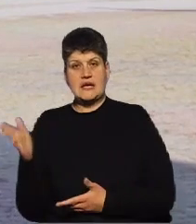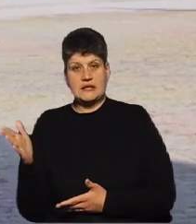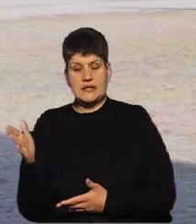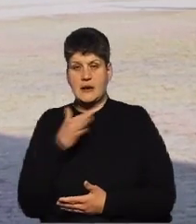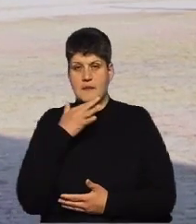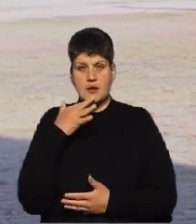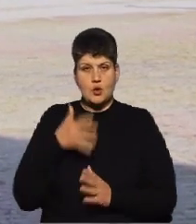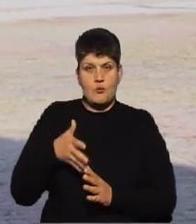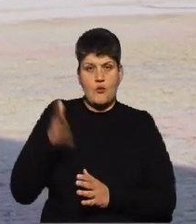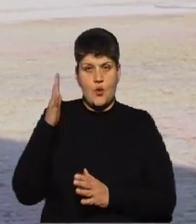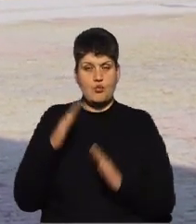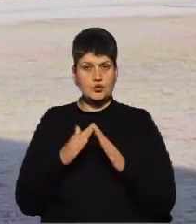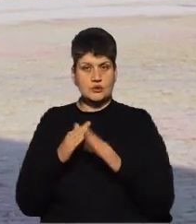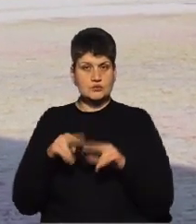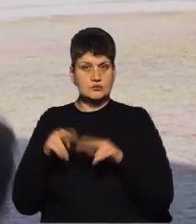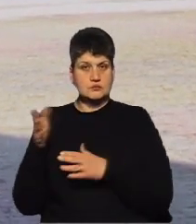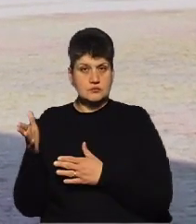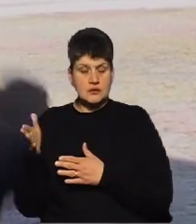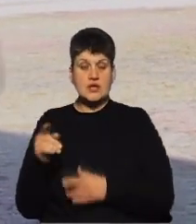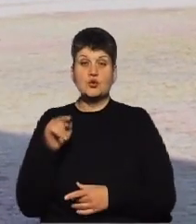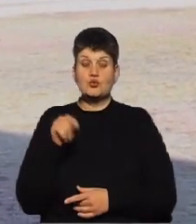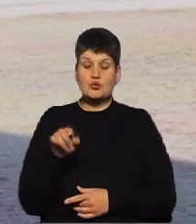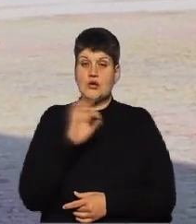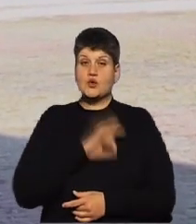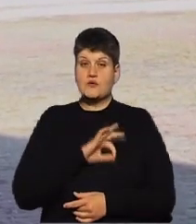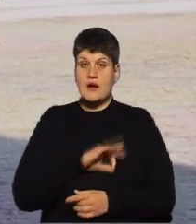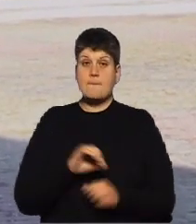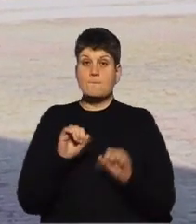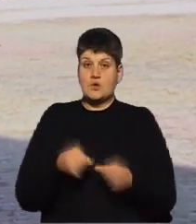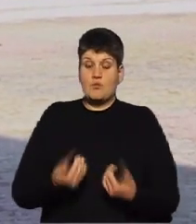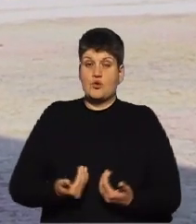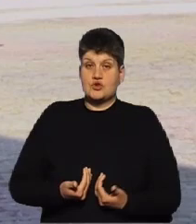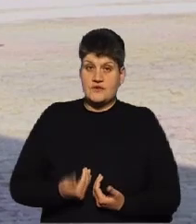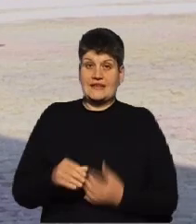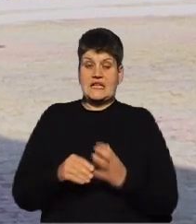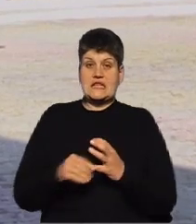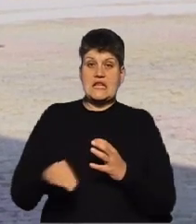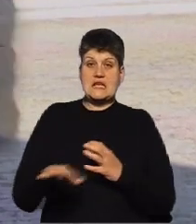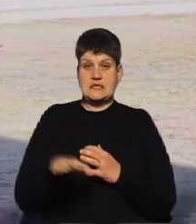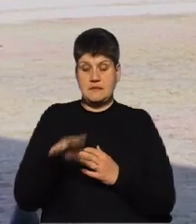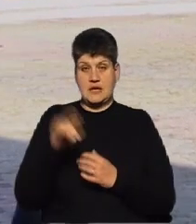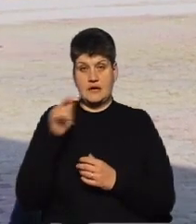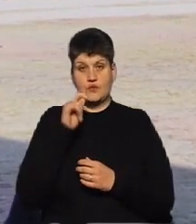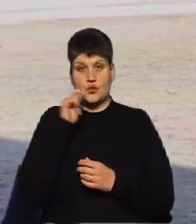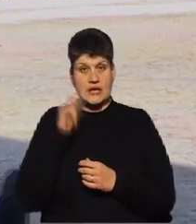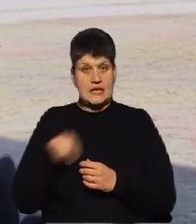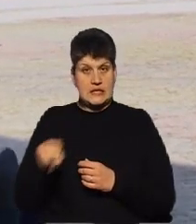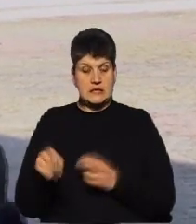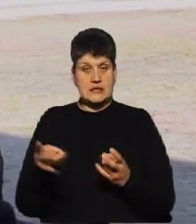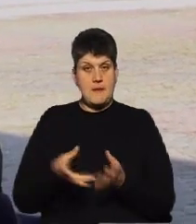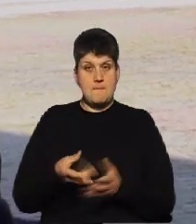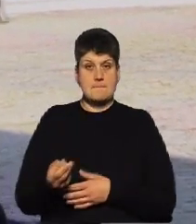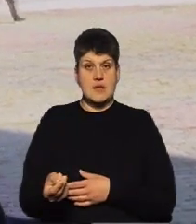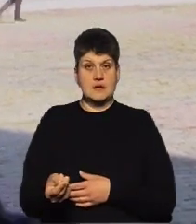побудований. І тому за користування можливістю проживати на землі в країні, країні потрібно сплатити. У нас